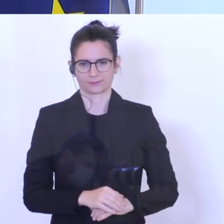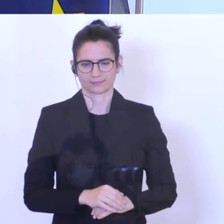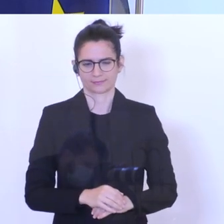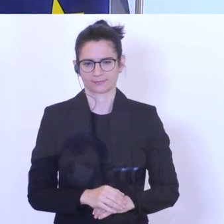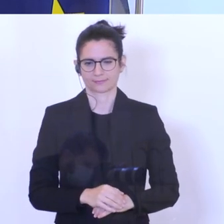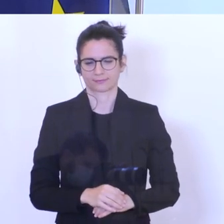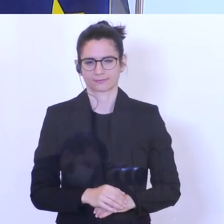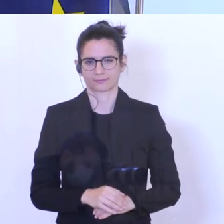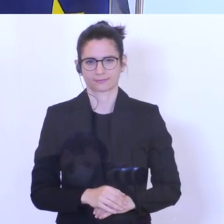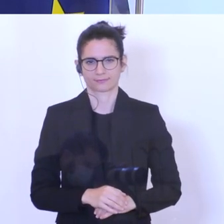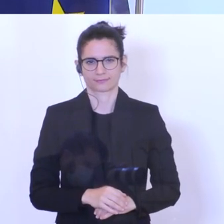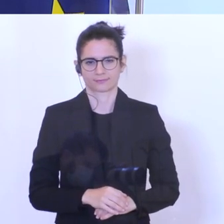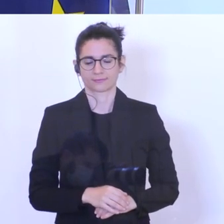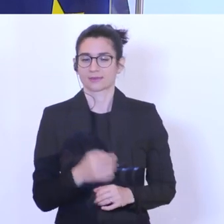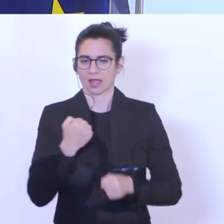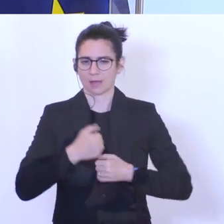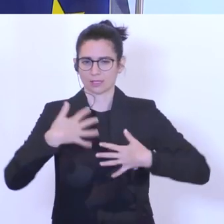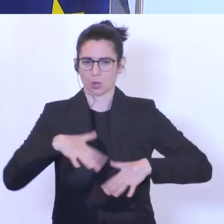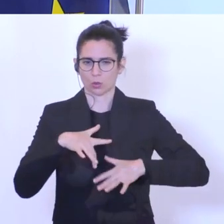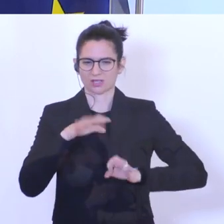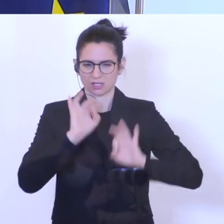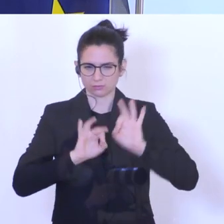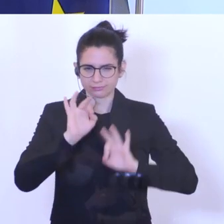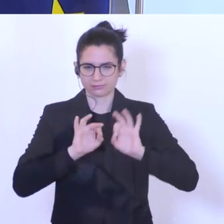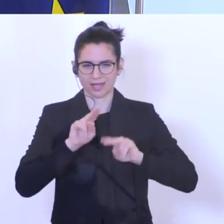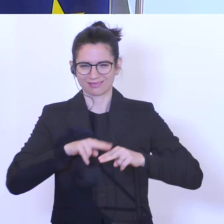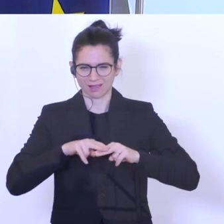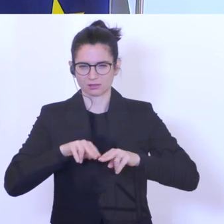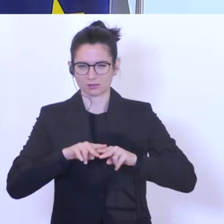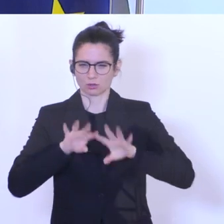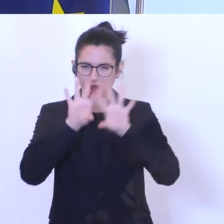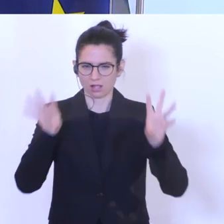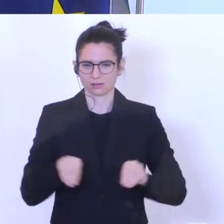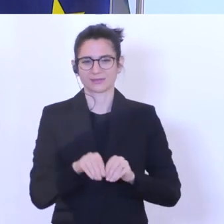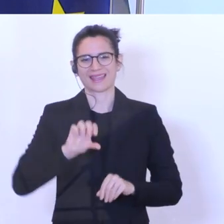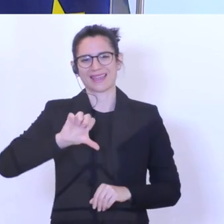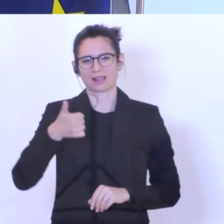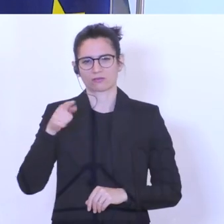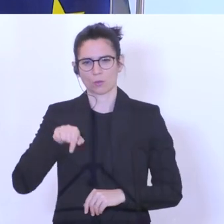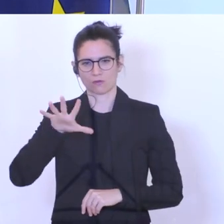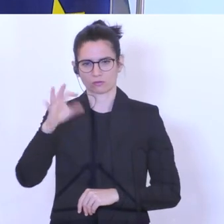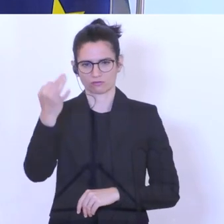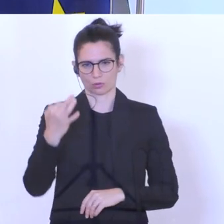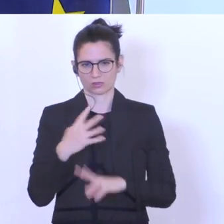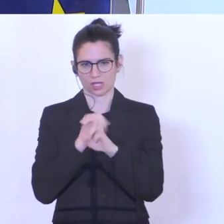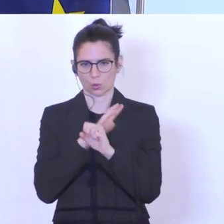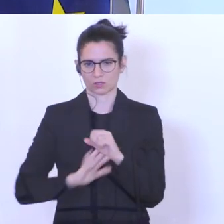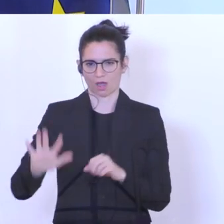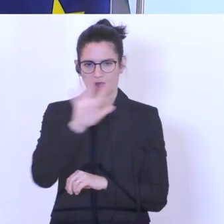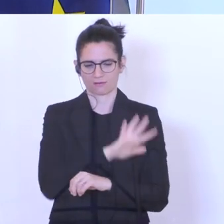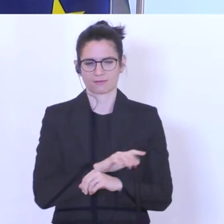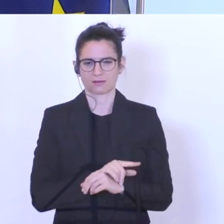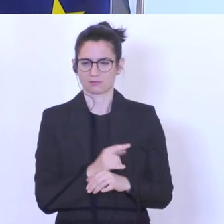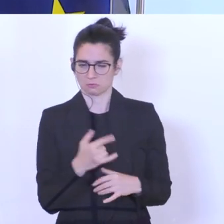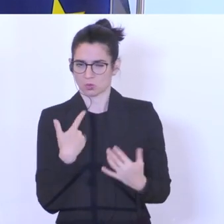befindlichen Personen. Die Arbeitslosenquote national sind somit mit 11,5 Prozent. Es sind